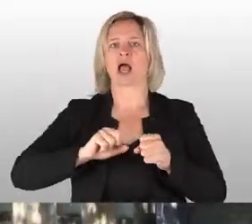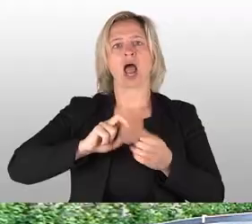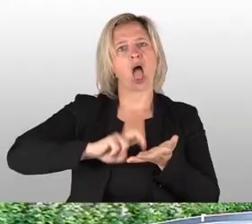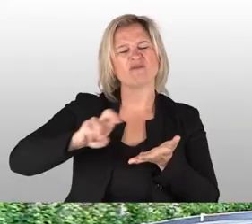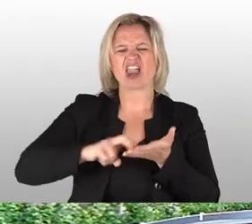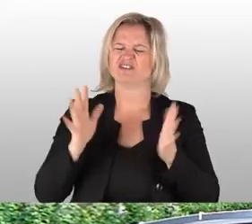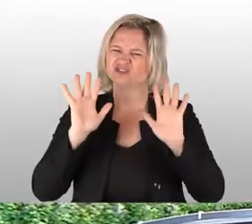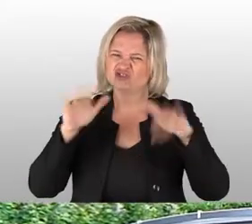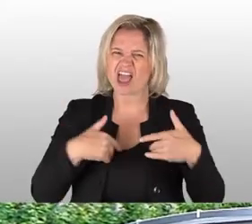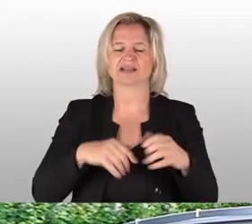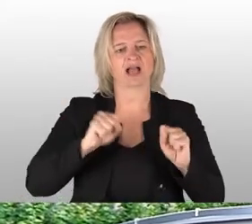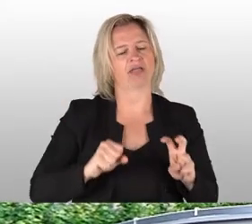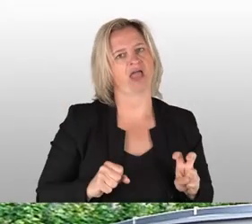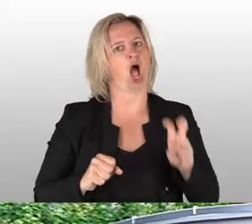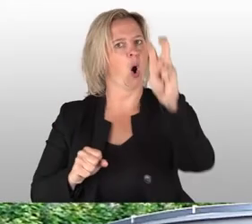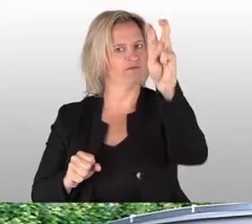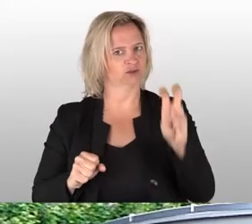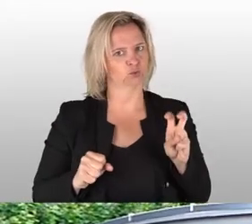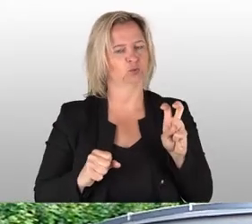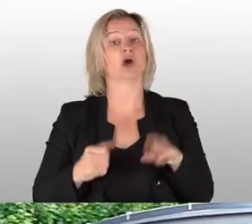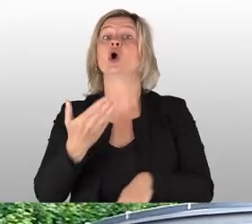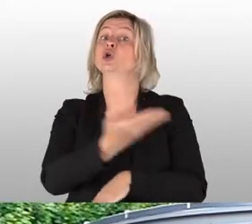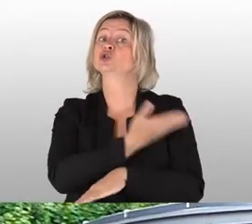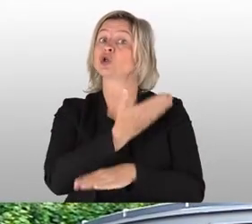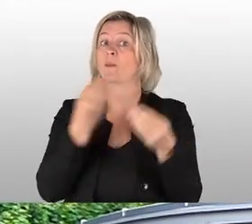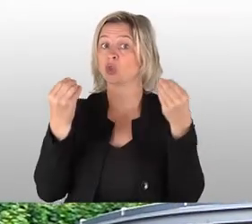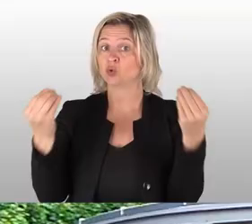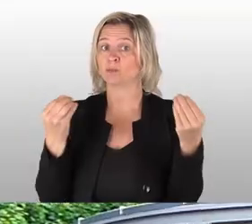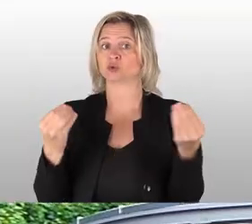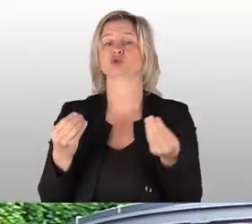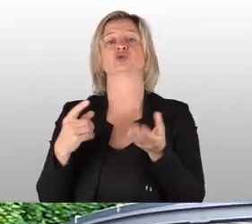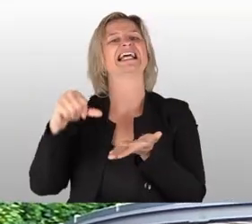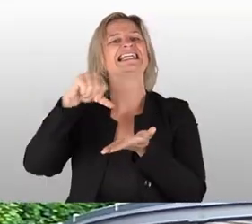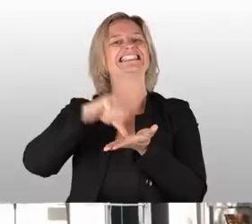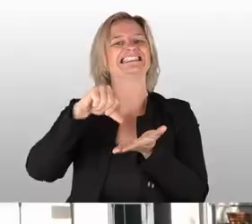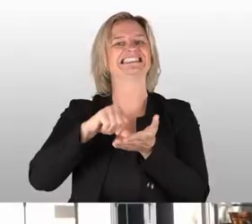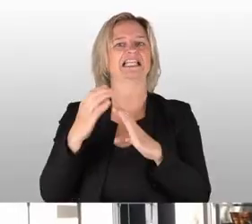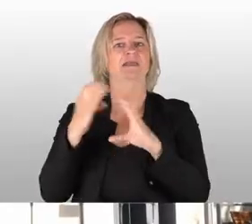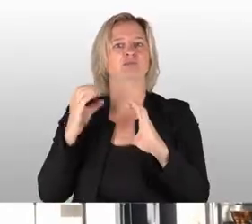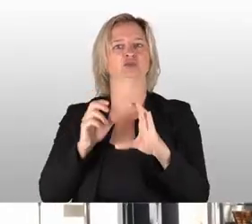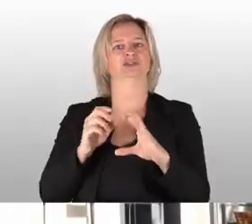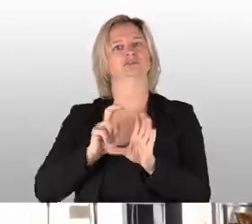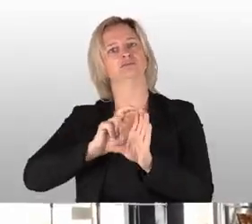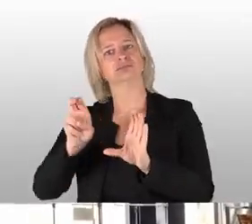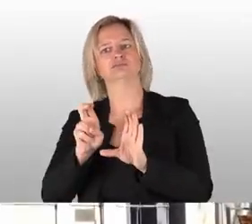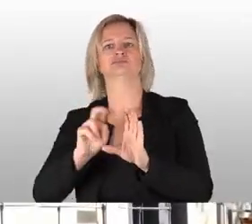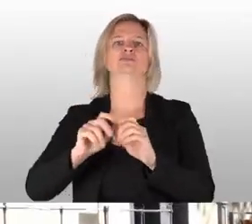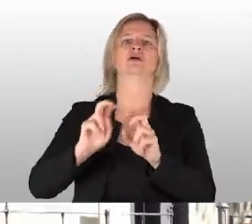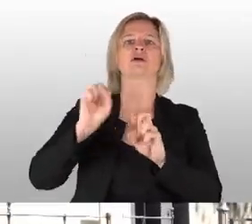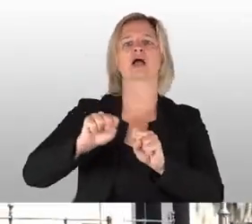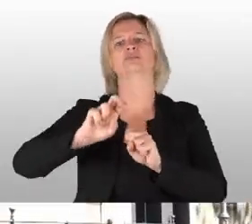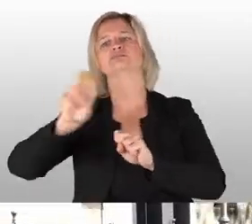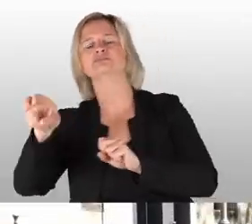den Aufzug benutzen, beziehungsweise in den Sommermonaten fährt dann auch der Citybus und bringt Sie ganz bequem von einer